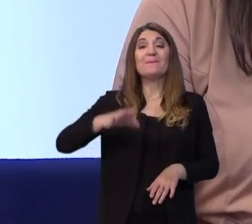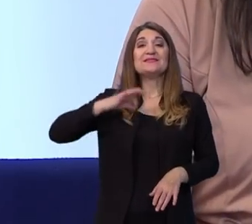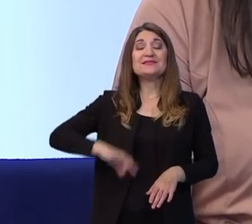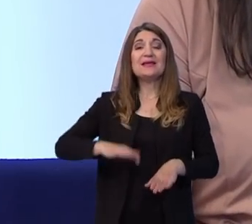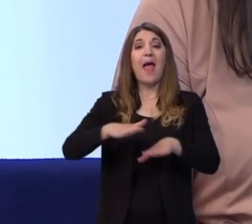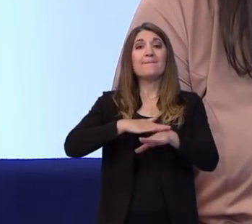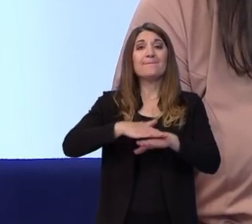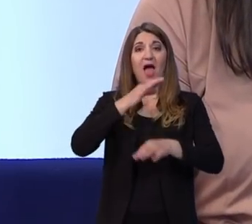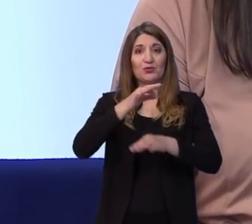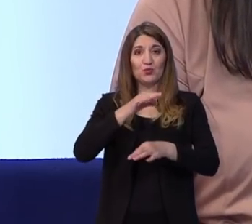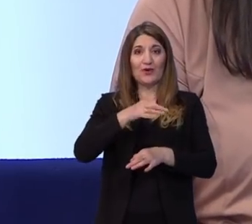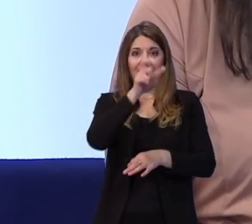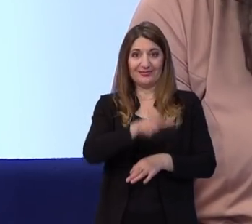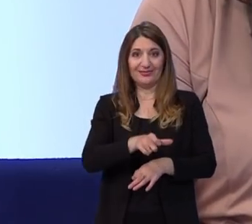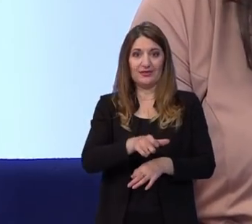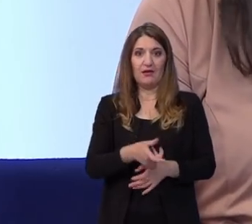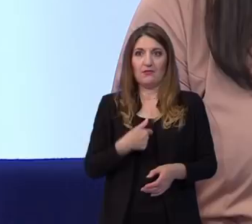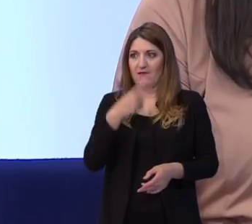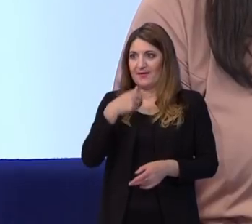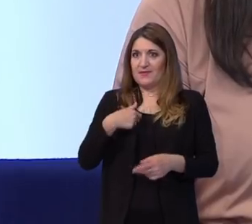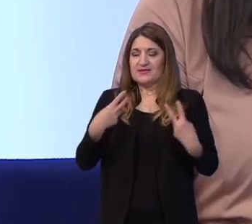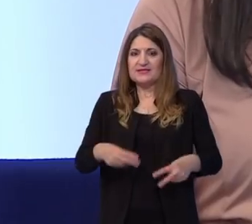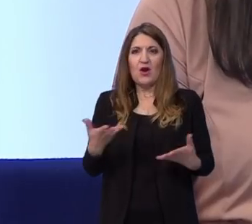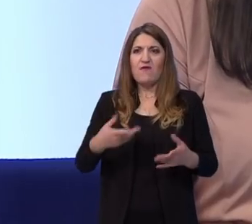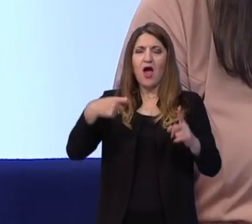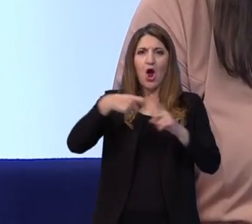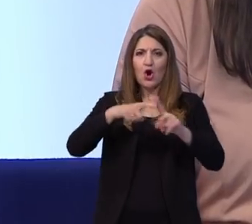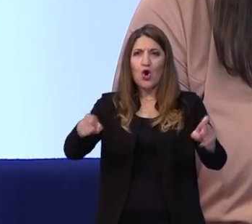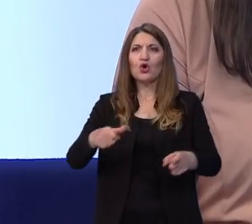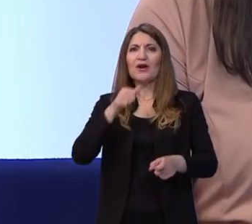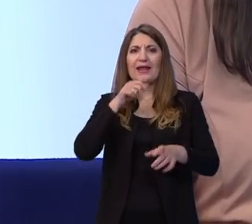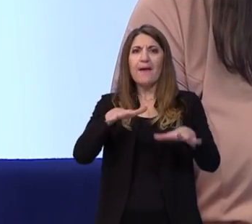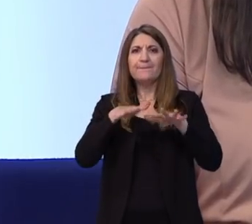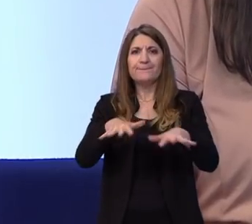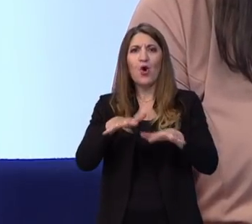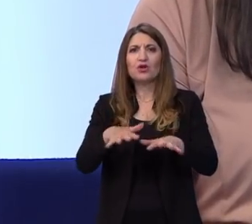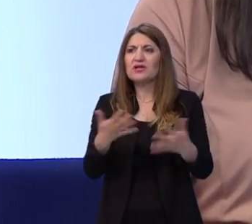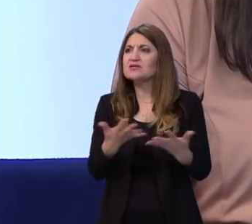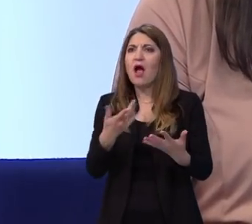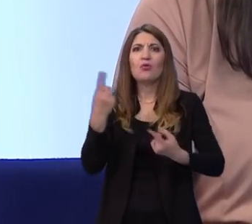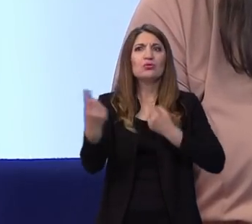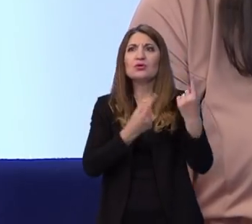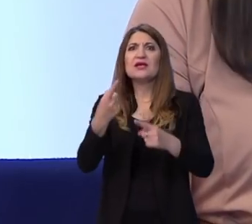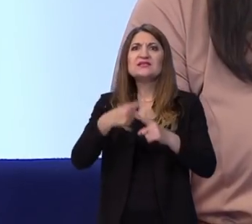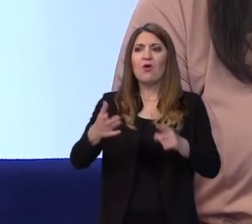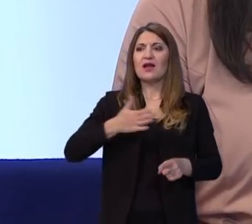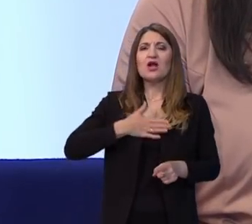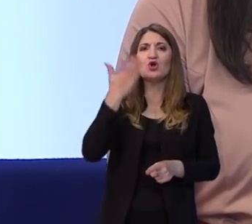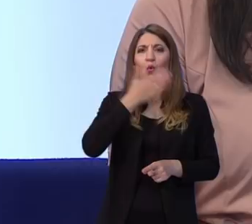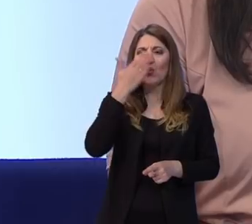reći na koji način se i korona i na koji način se i potres odrazio na naše učenike i na našu djecu.